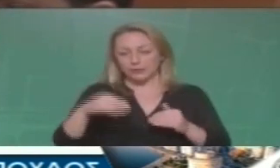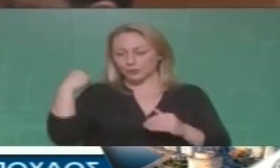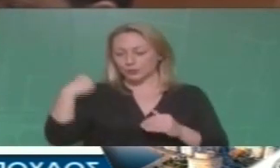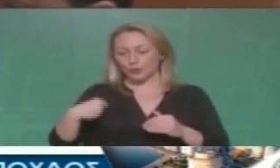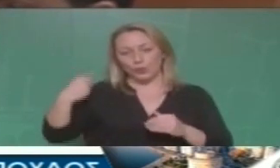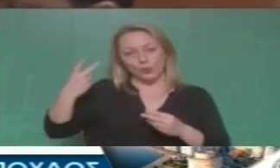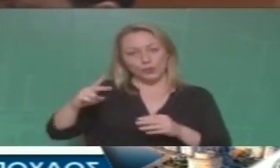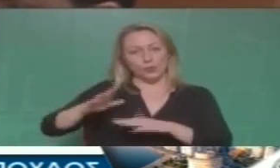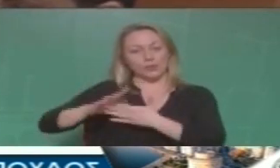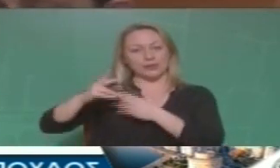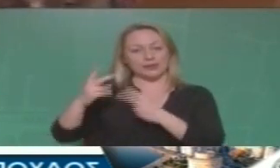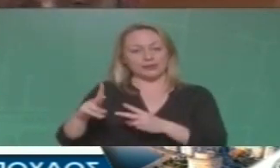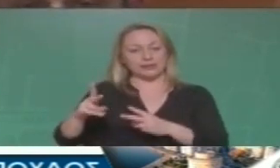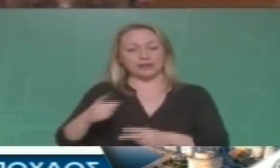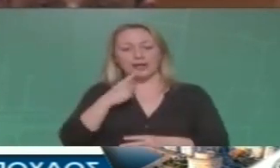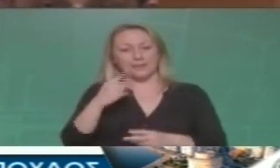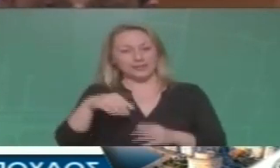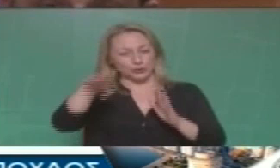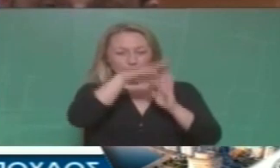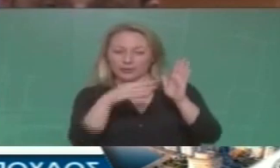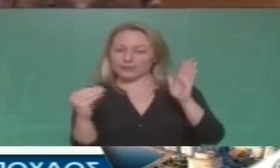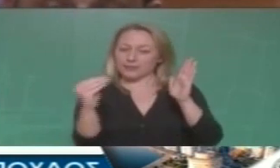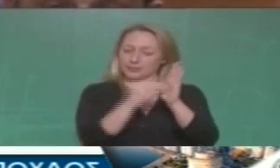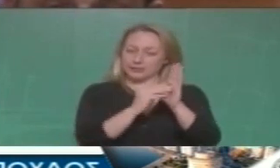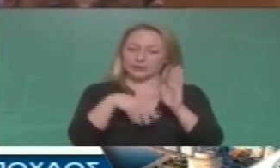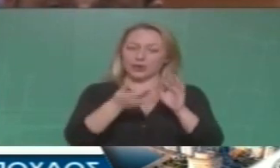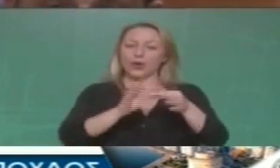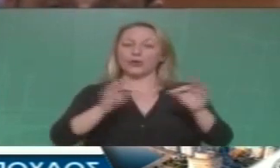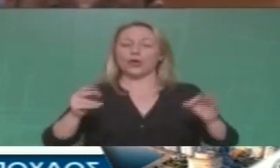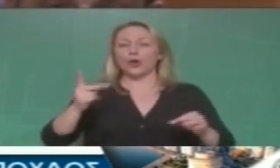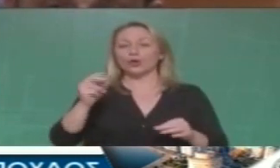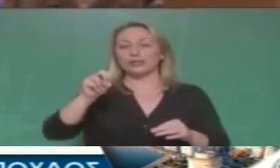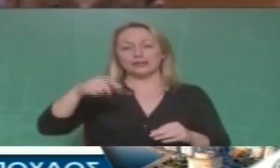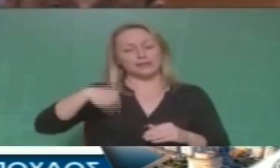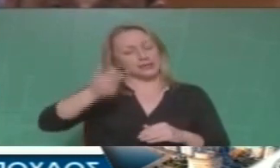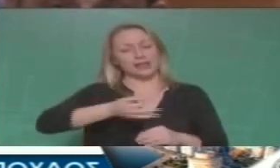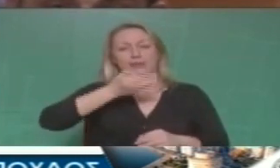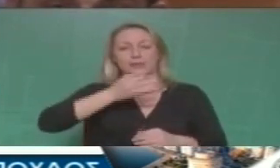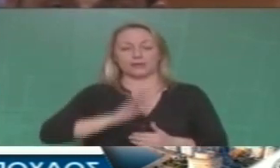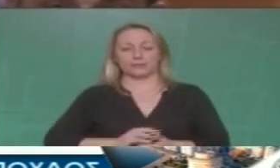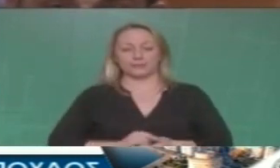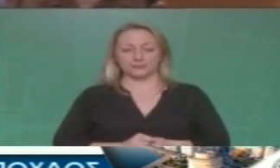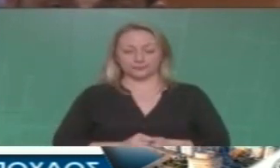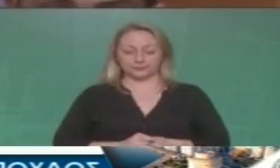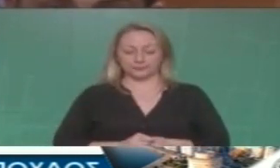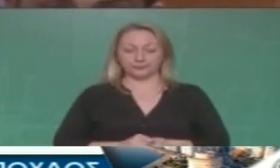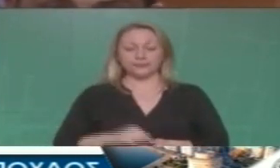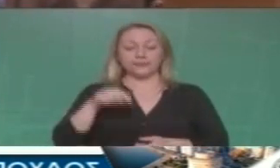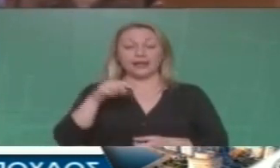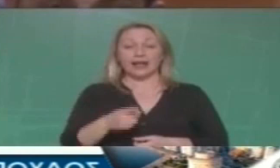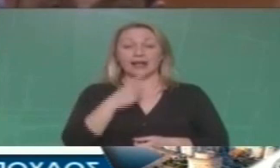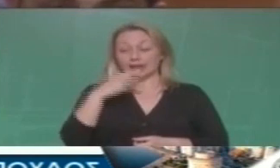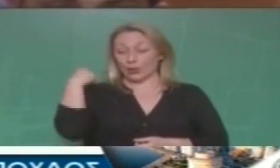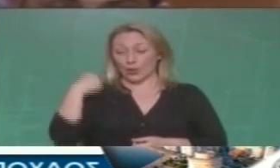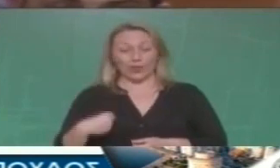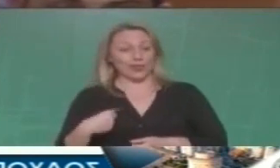που αναφέρεται και μέσα στο πρόγραμμα θα αναφερθεί πιο αναλυτικά ο συνάδελφος Μιχάλης Κωνσταντινίδης Το επιχείρημα ότι ο Δήμος